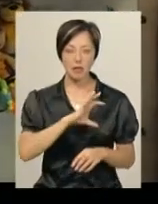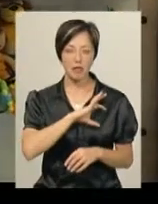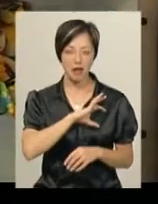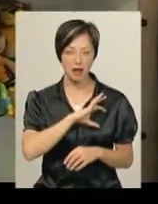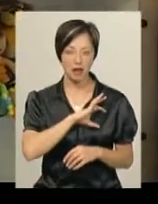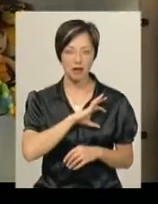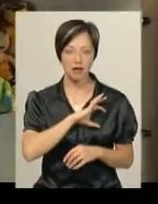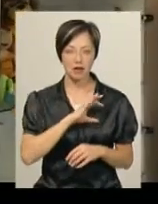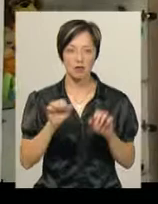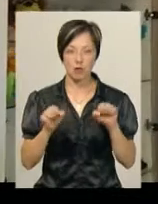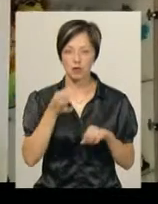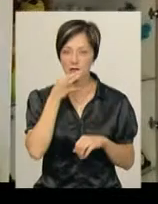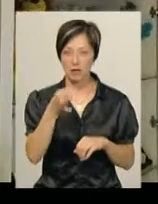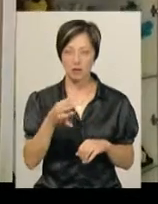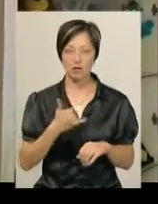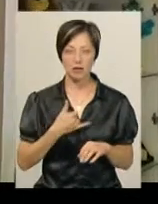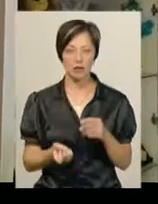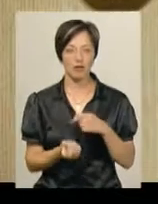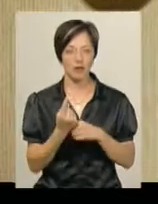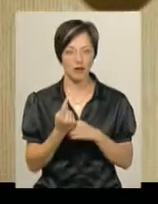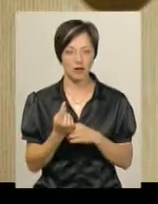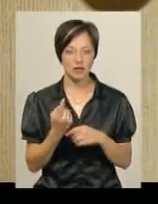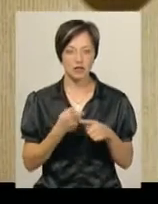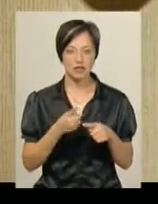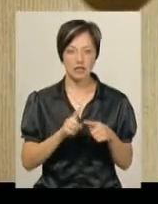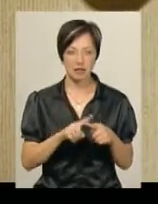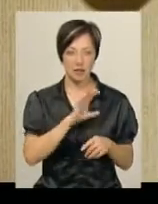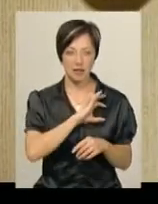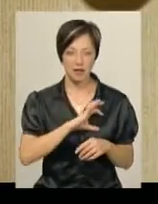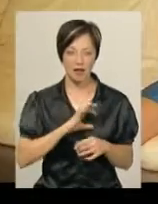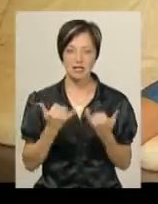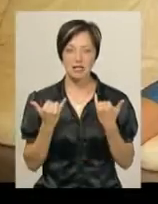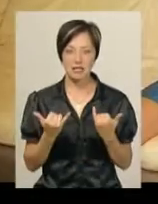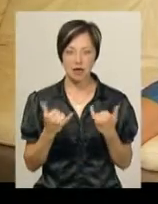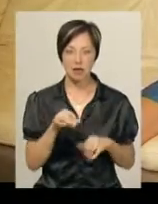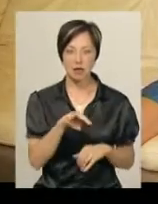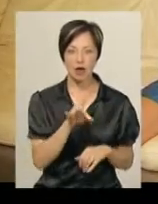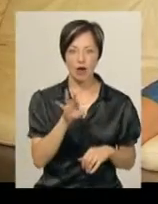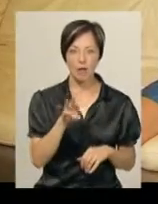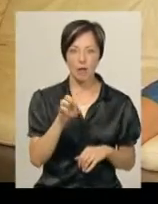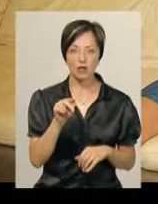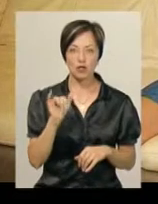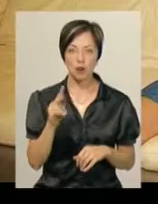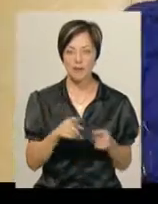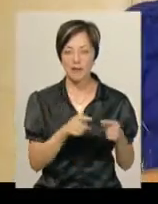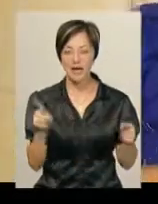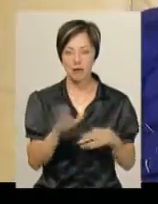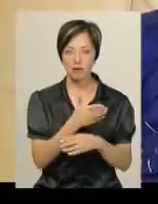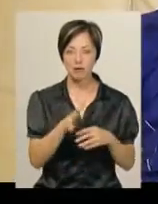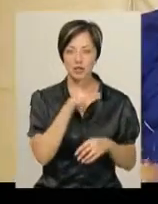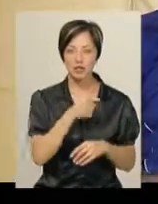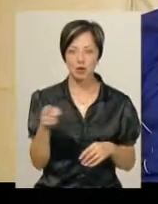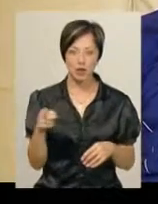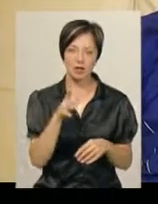можна сказати, що в мене з'являються оці медалі. Зараз у Михайла Романчука період міжсезоння. Це час,